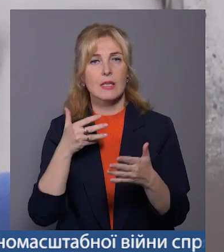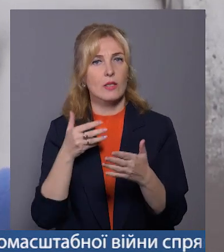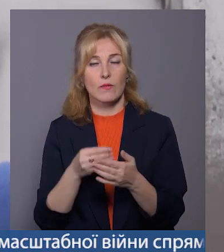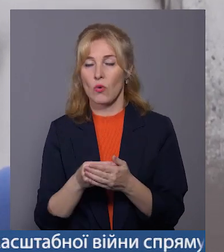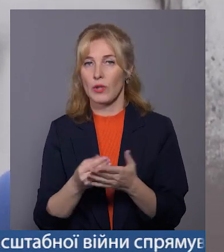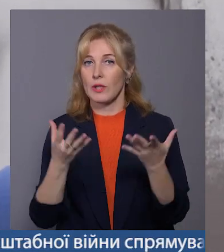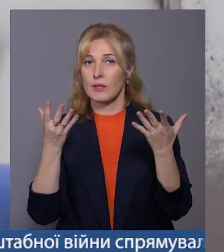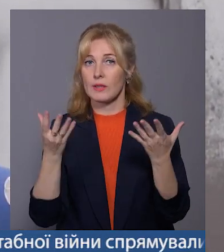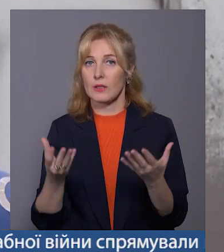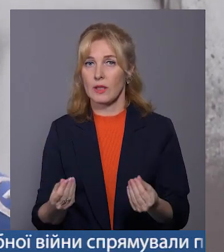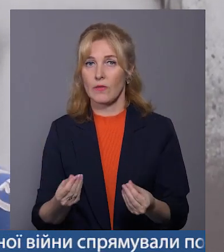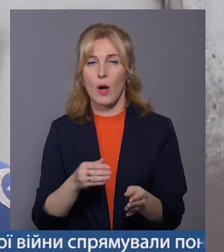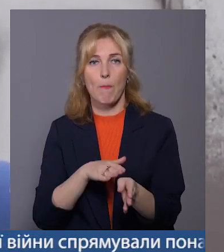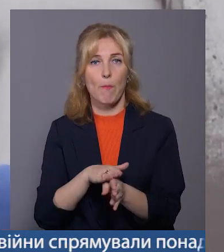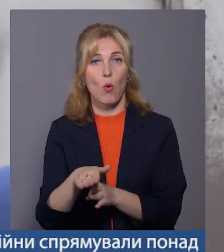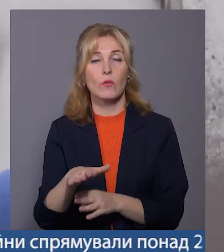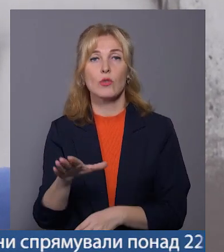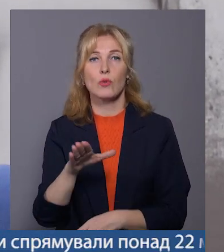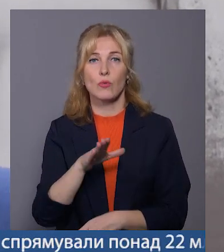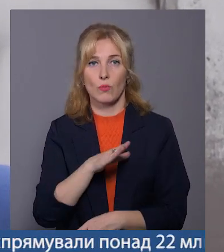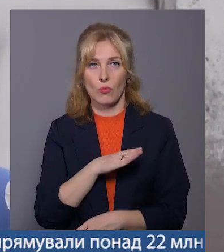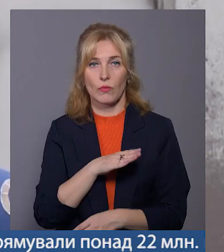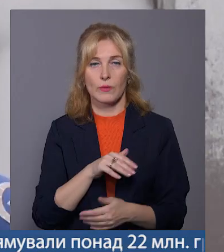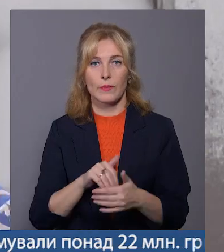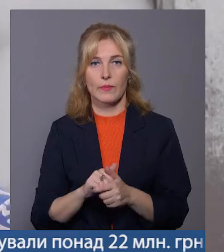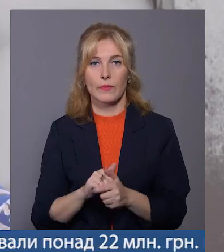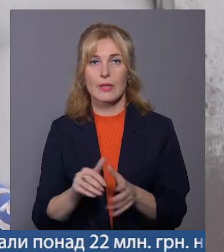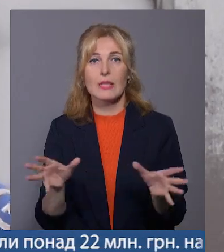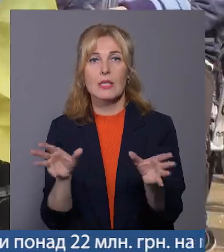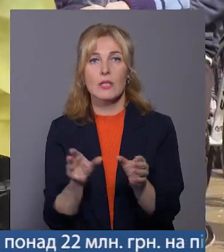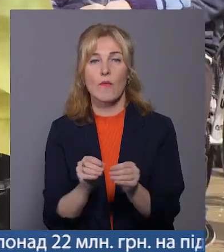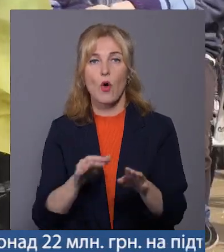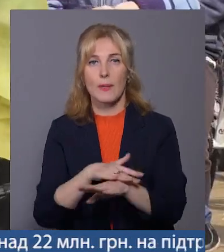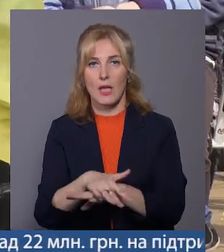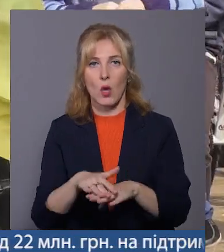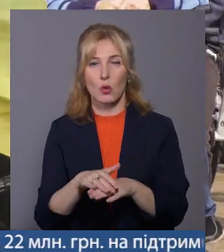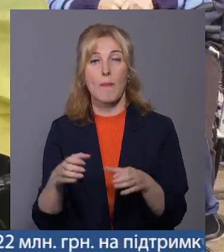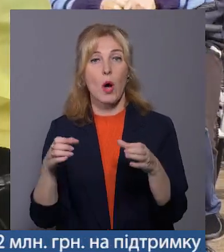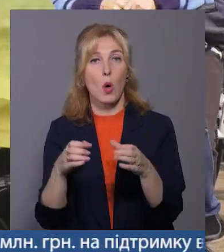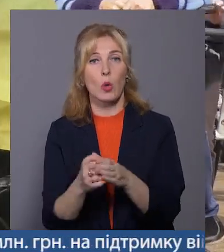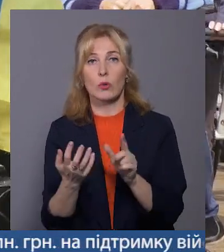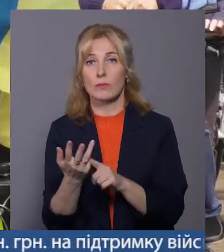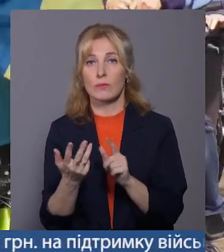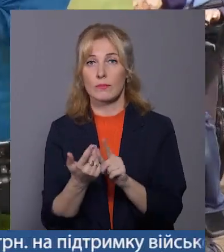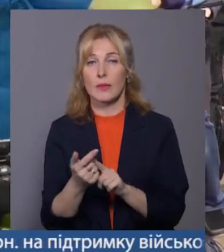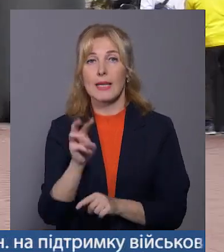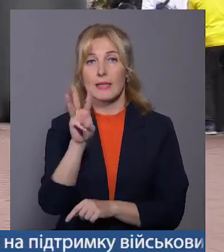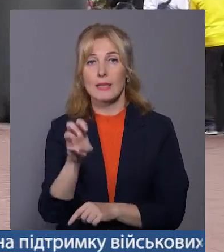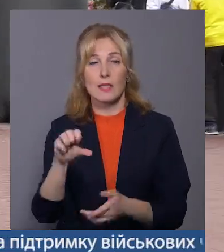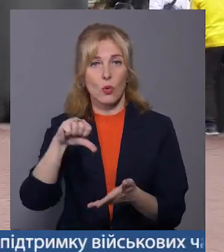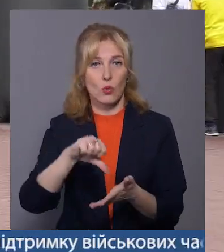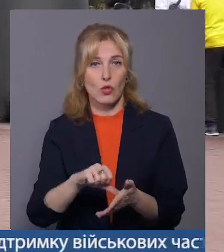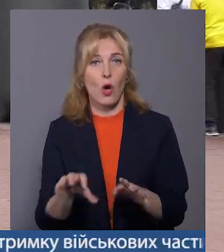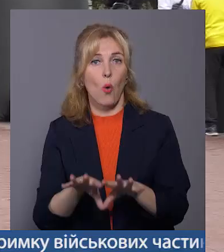повністю був зі своїм народом». Колону, яка налічує близько трьохсот учасників,